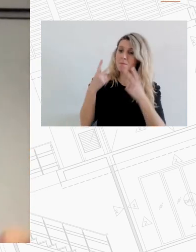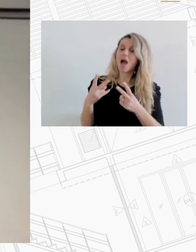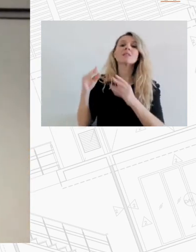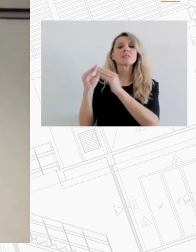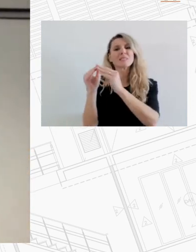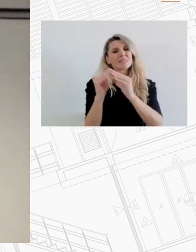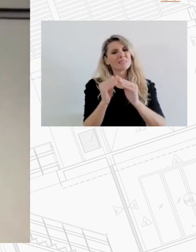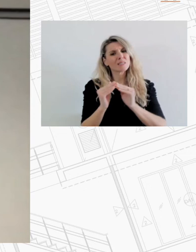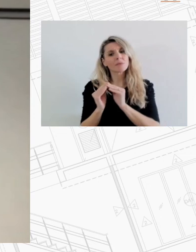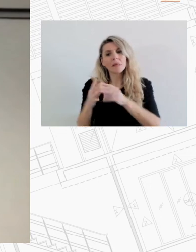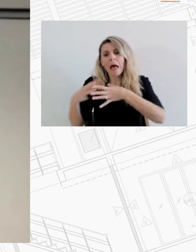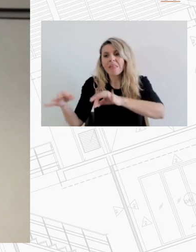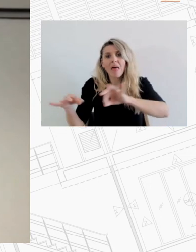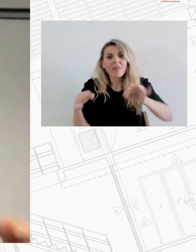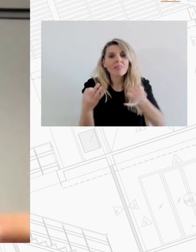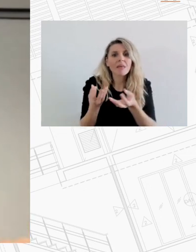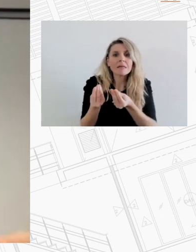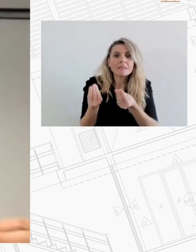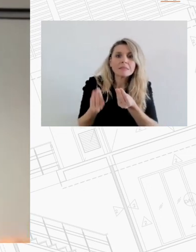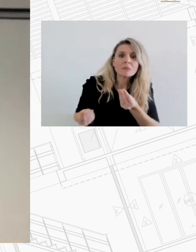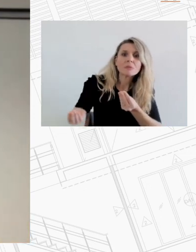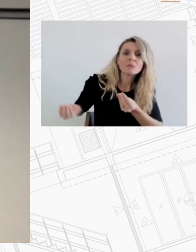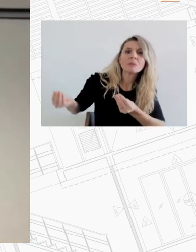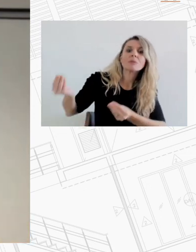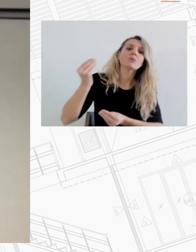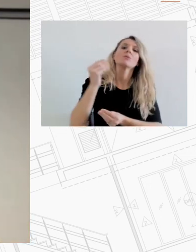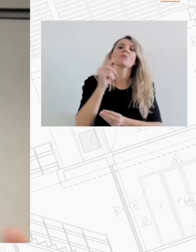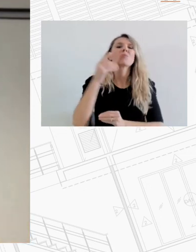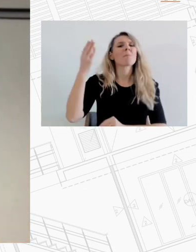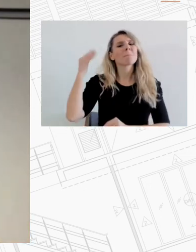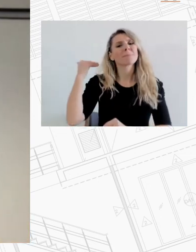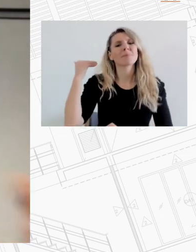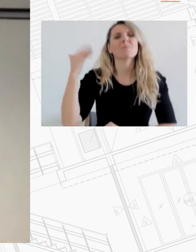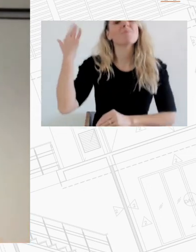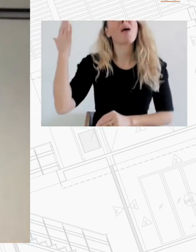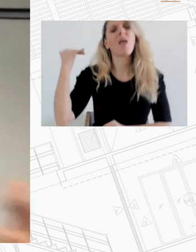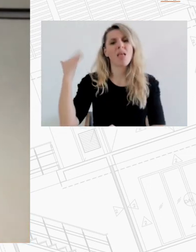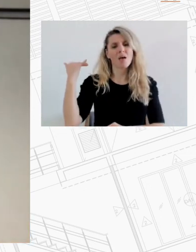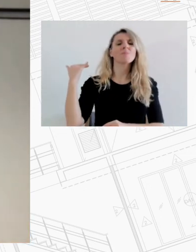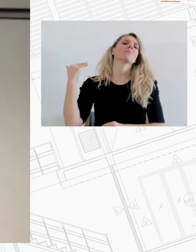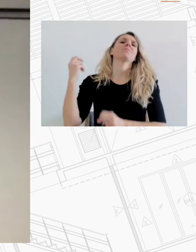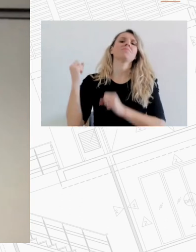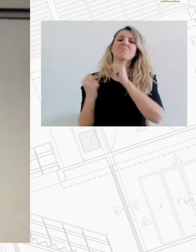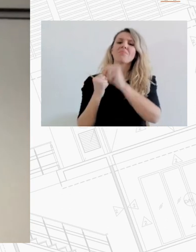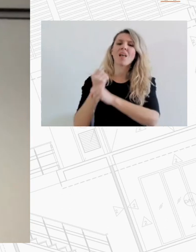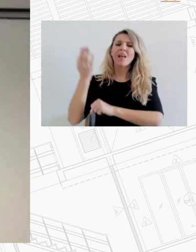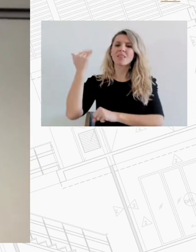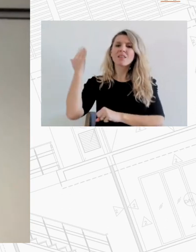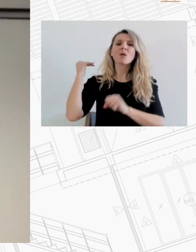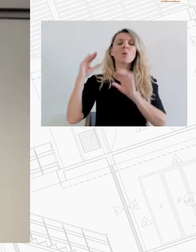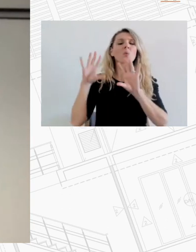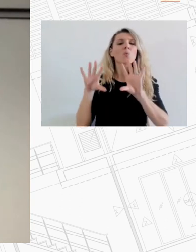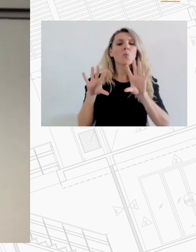λέγοντας αυτό να πω επίσης ότι οι προγενέστερες τάσεις όσον αφορά τον πληθυσμό